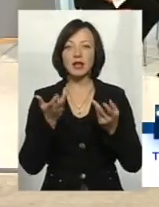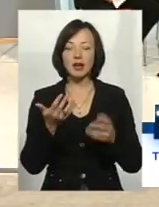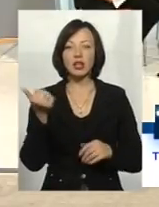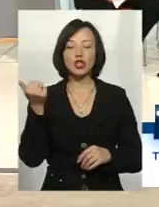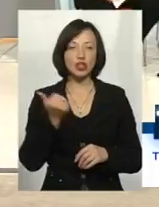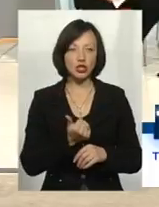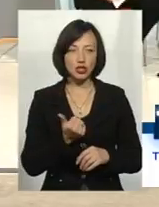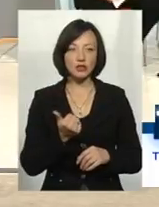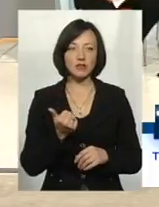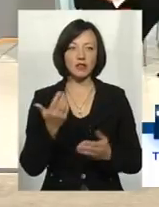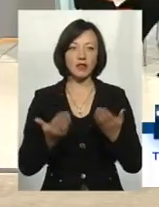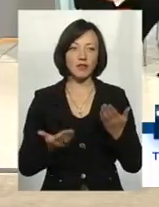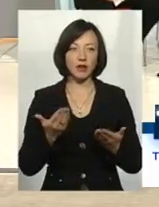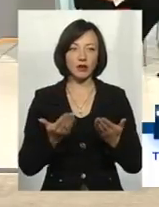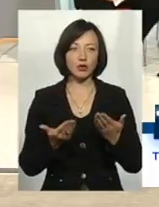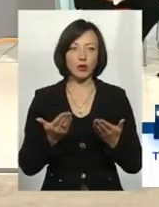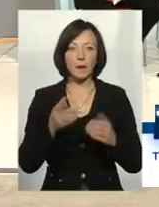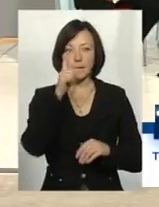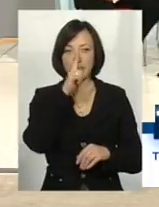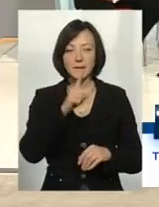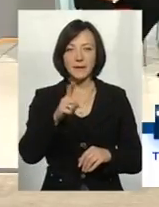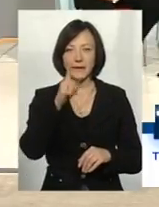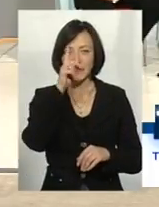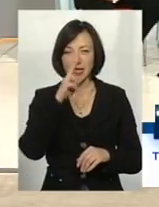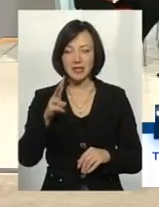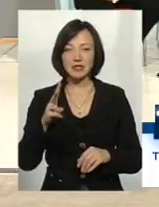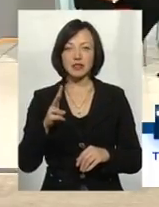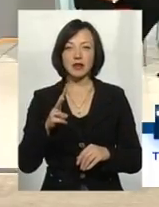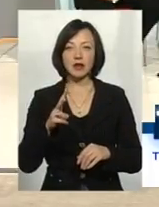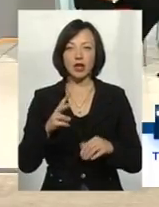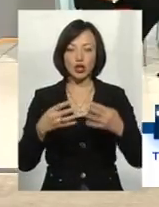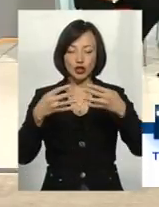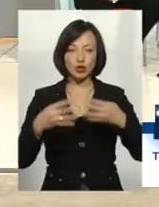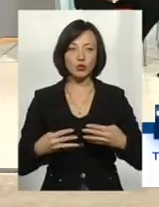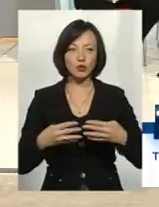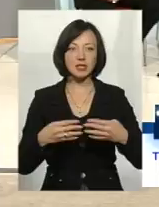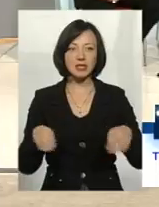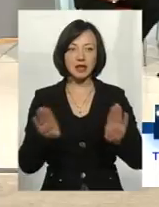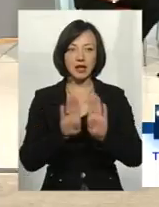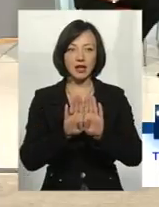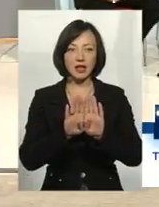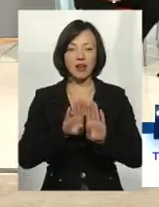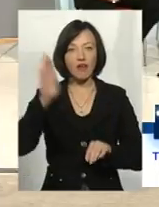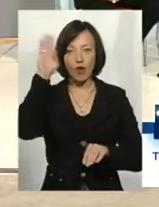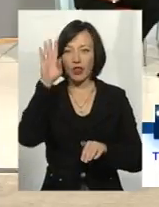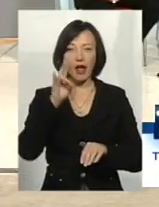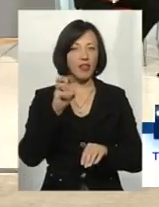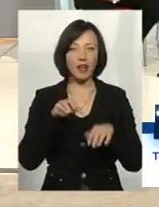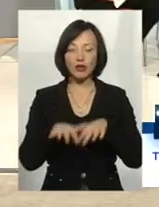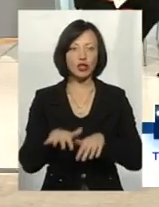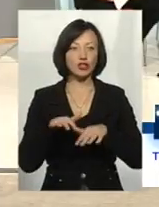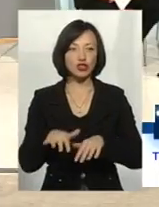тижнів, навіть місяців, слюзи закриті і практично вода не тече.